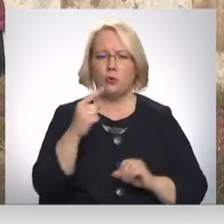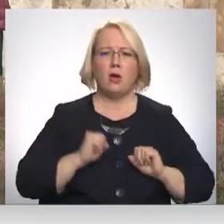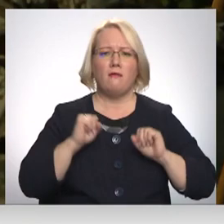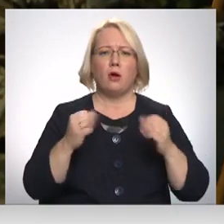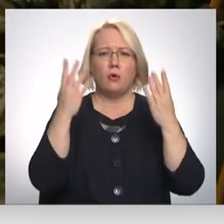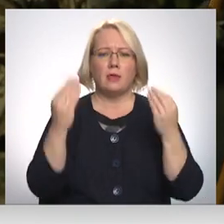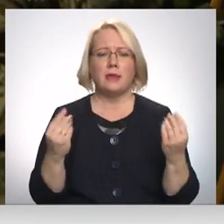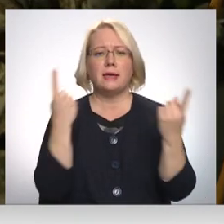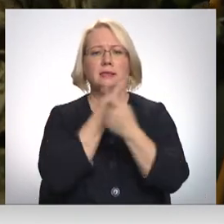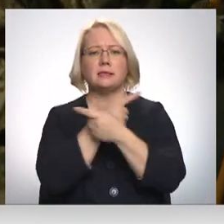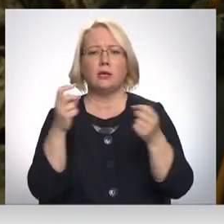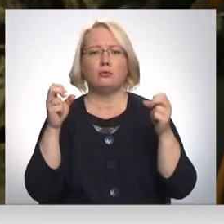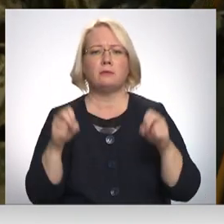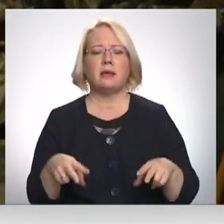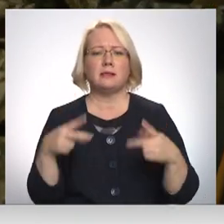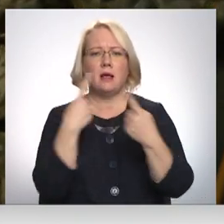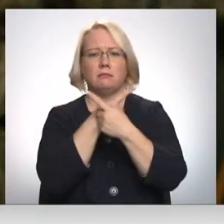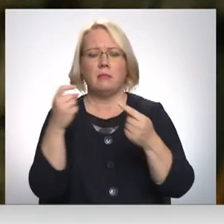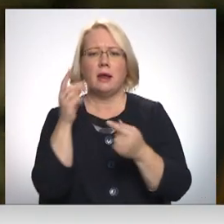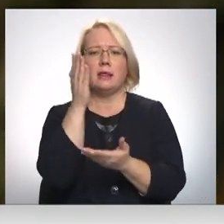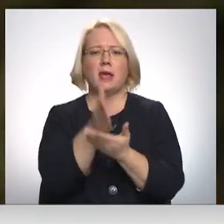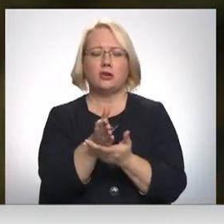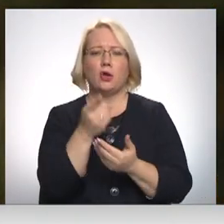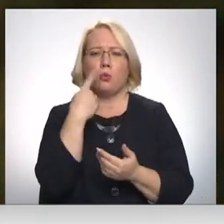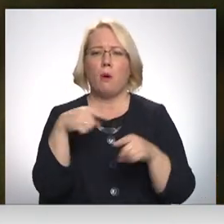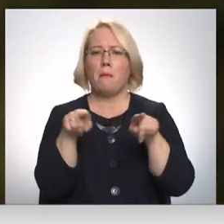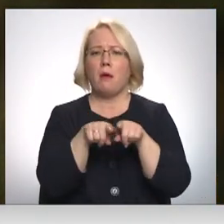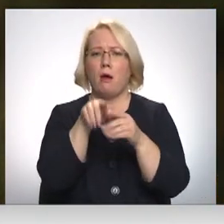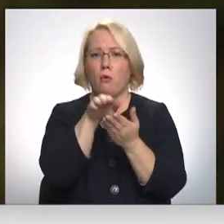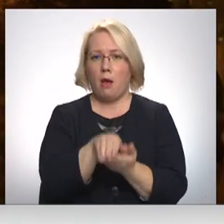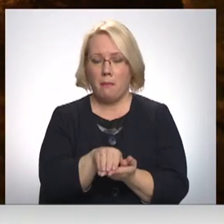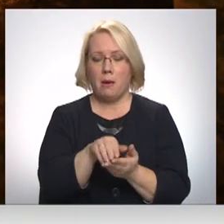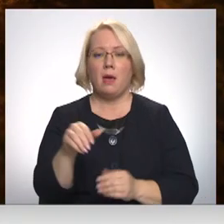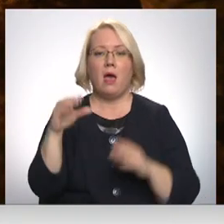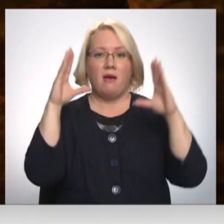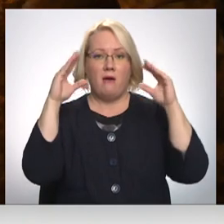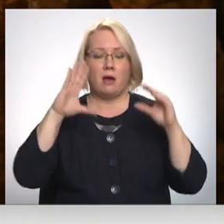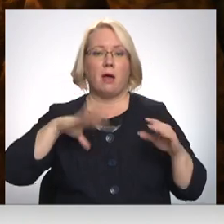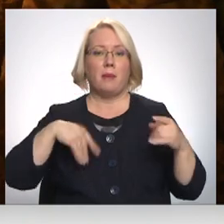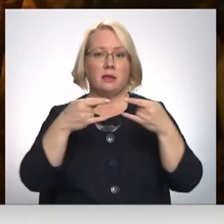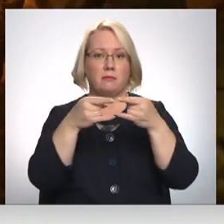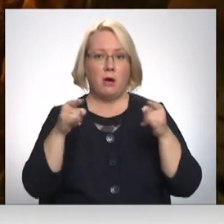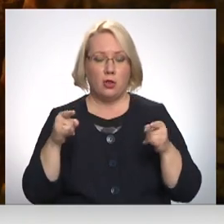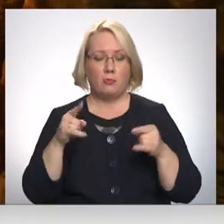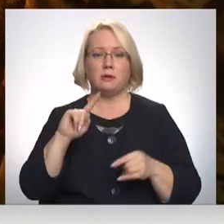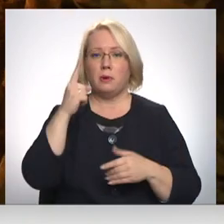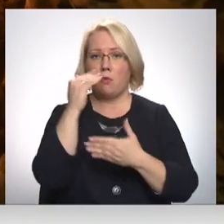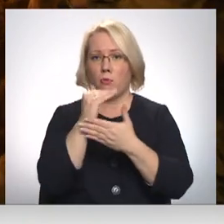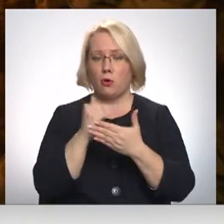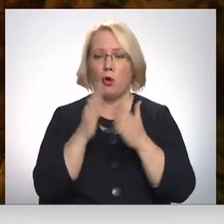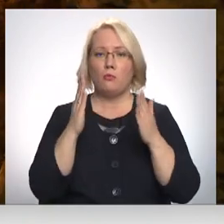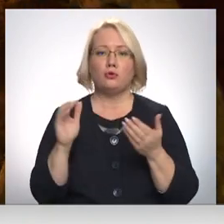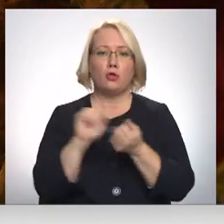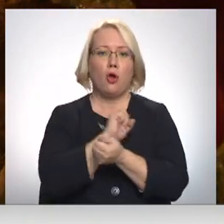dienai veltīts ziņu speciāla izlaidums, arī tiešraidu no Brāļu kapiem. Vakarā pēc panurāmas LTV pirmajā kanālā būs